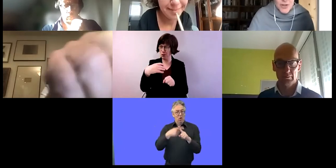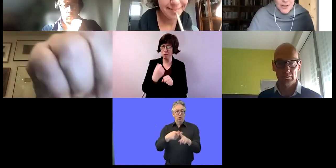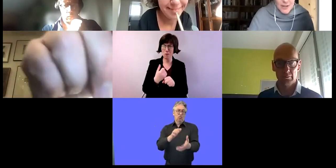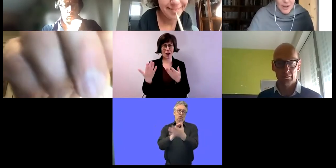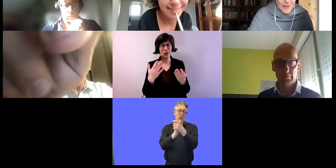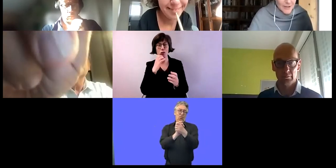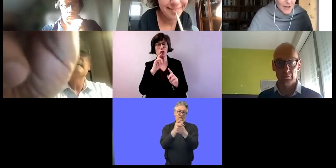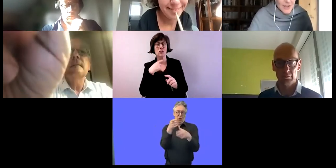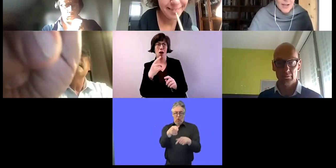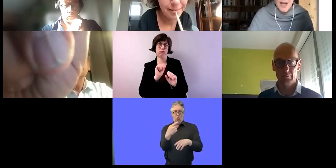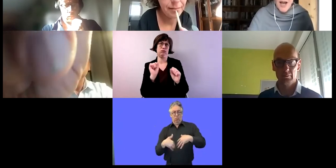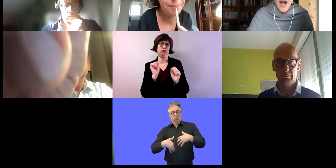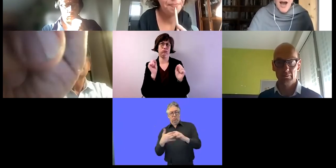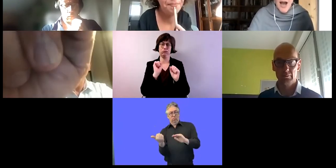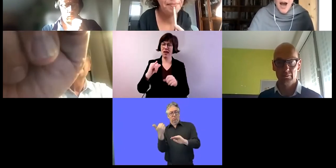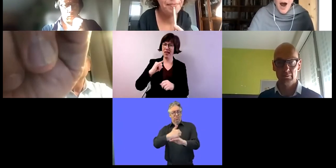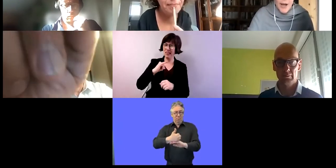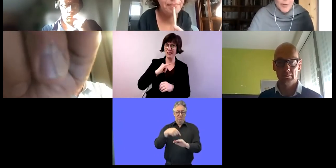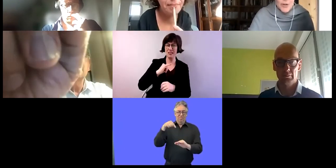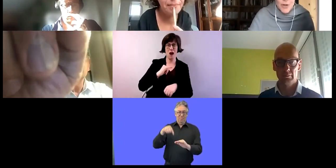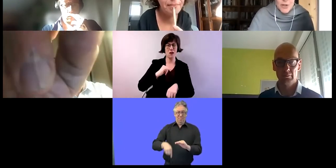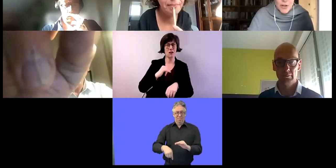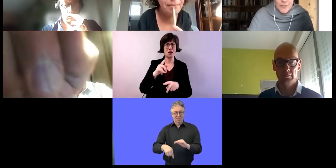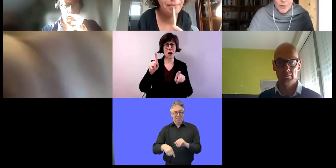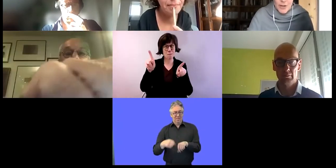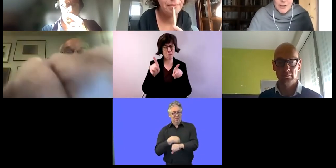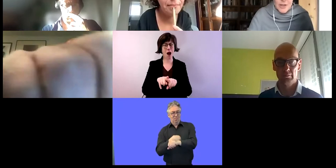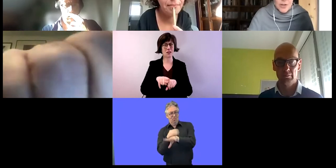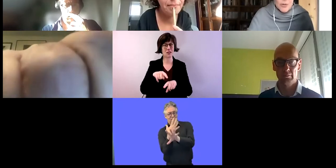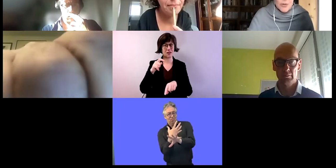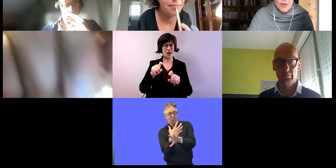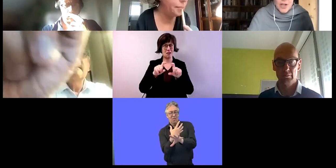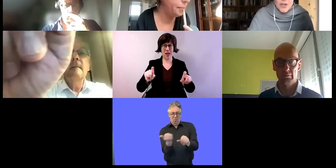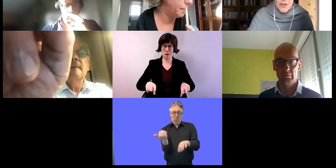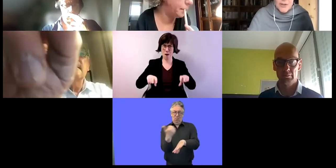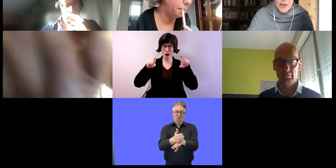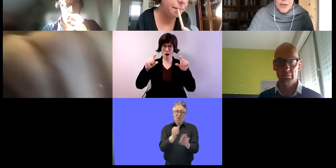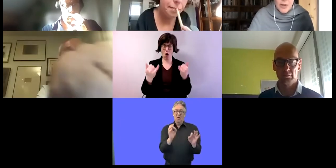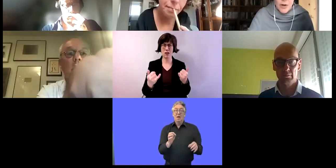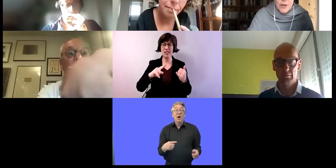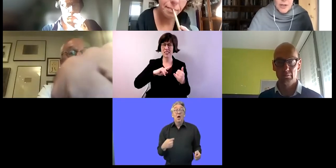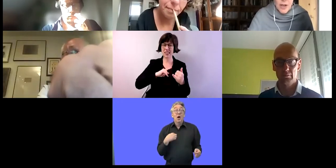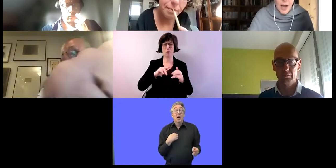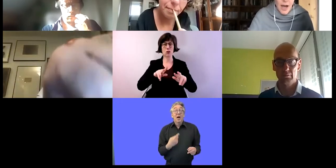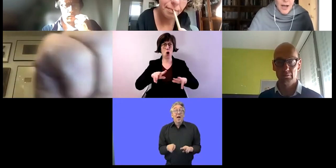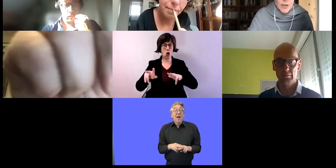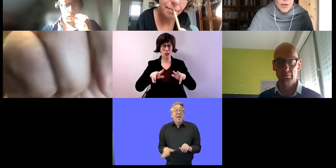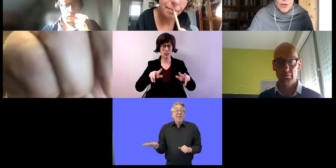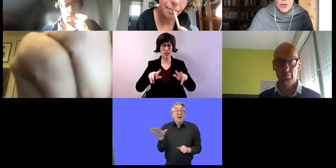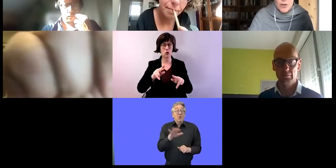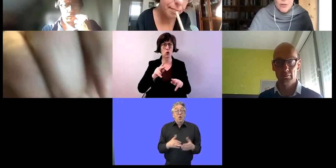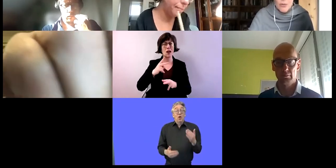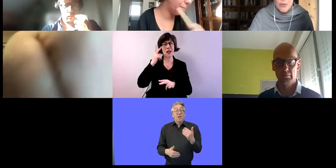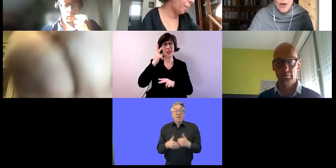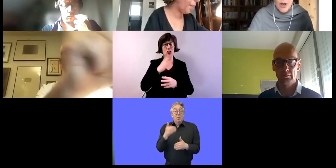Ich möchte Sie beglückwünschen zu diesem interessanten und zeitgemäßen Event. Ich bin Direktorin einer Organisation namens National